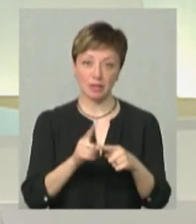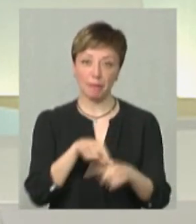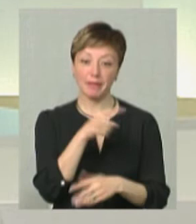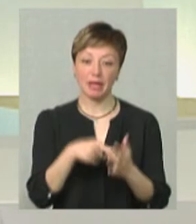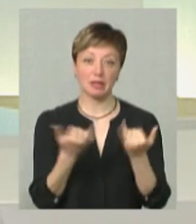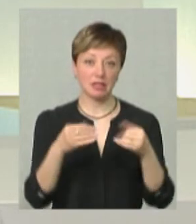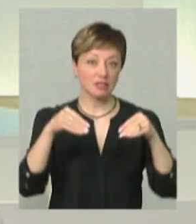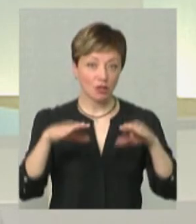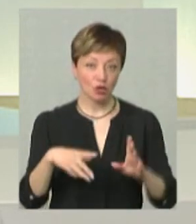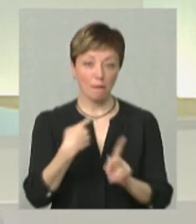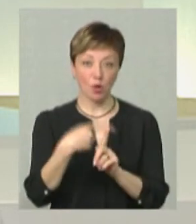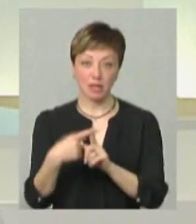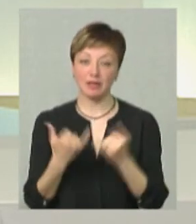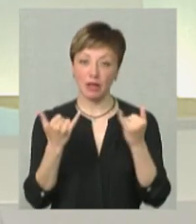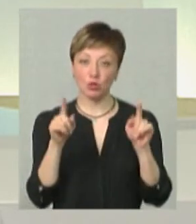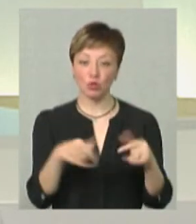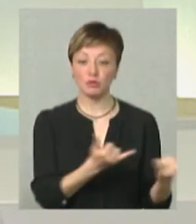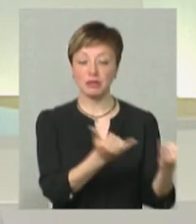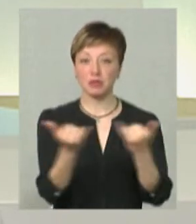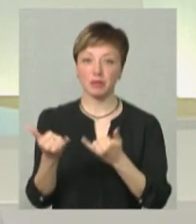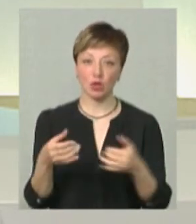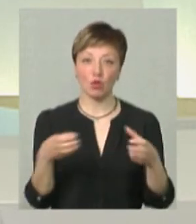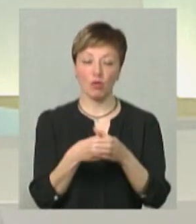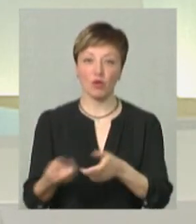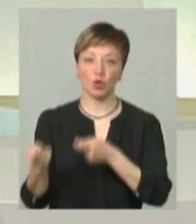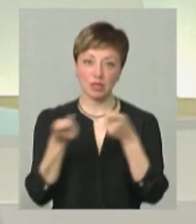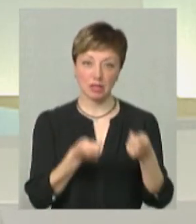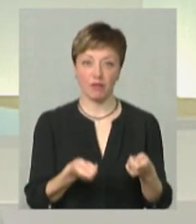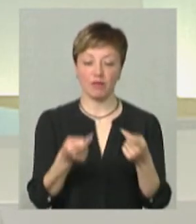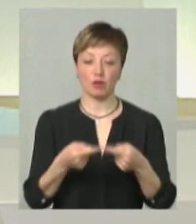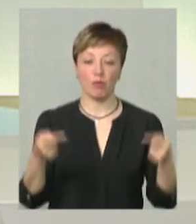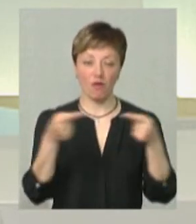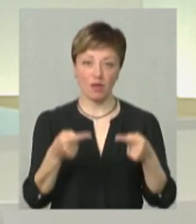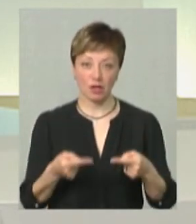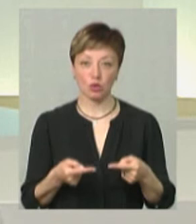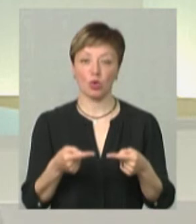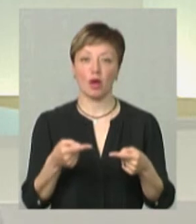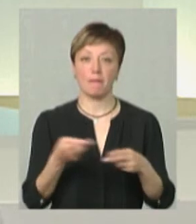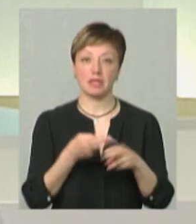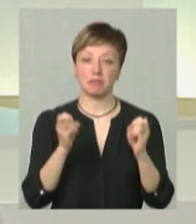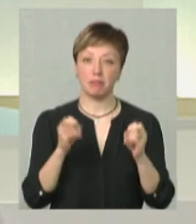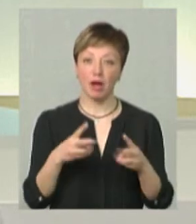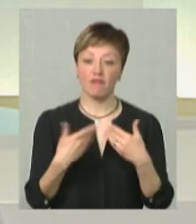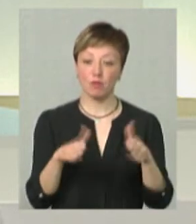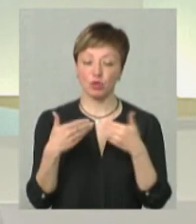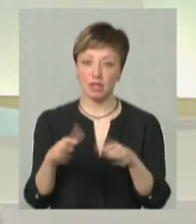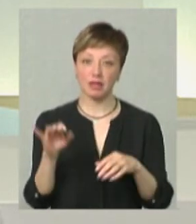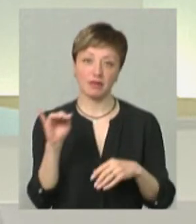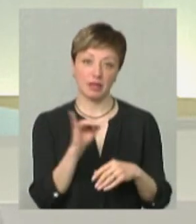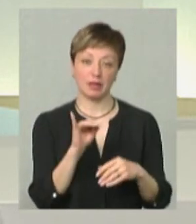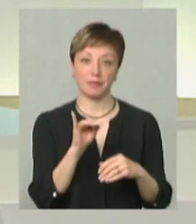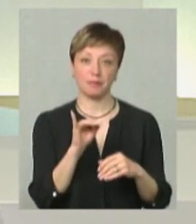зараз вирішується позитивно для того, щоб забезпечити групову доставку, відповідно, і безпеку випускників, і,